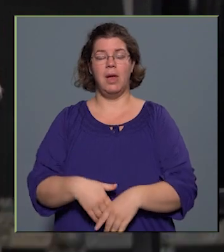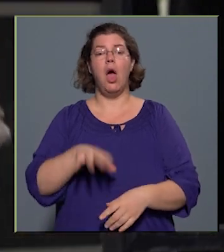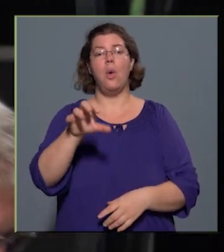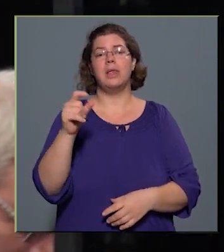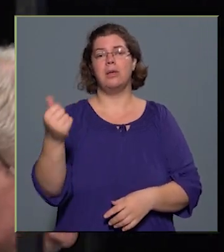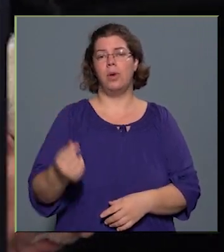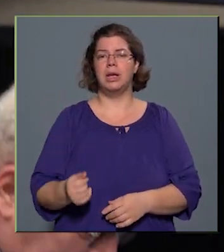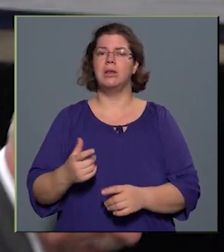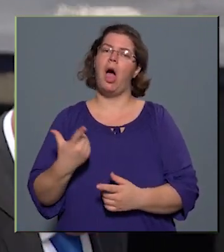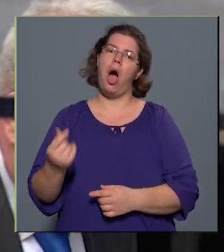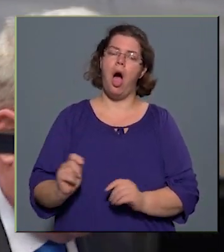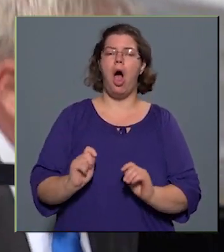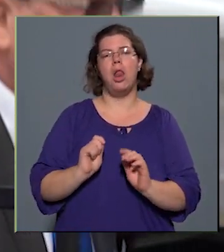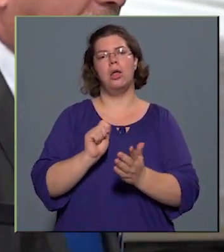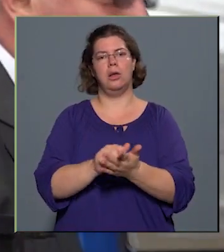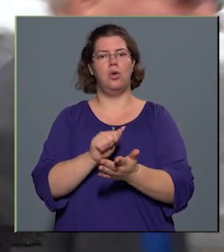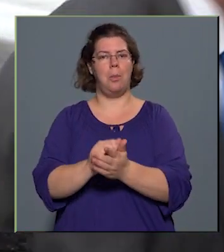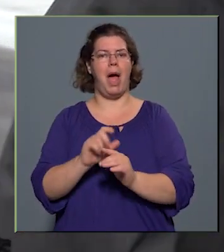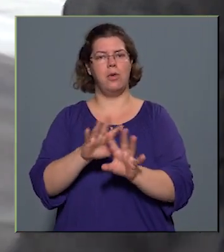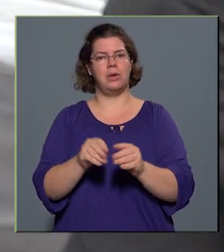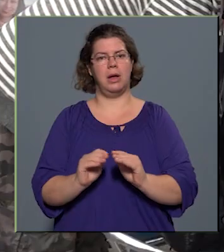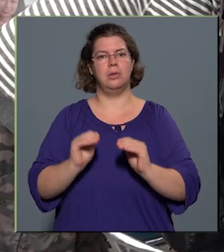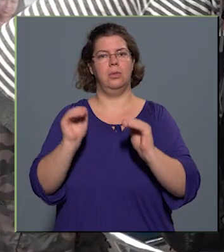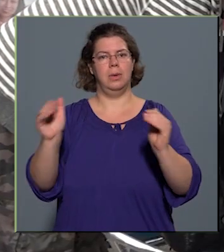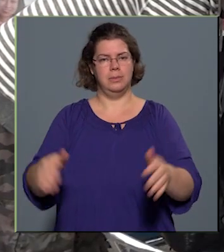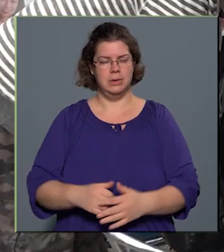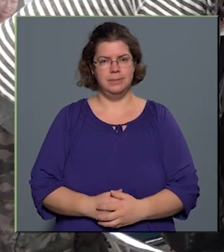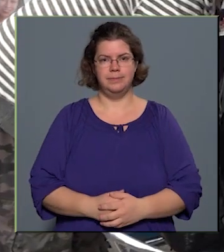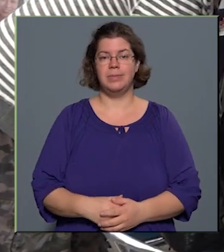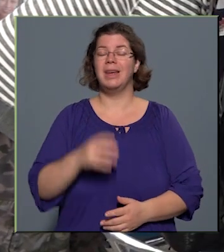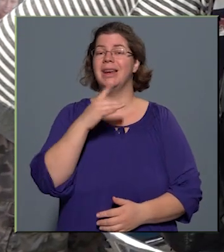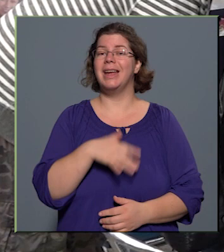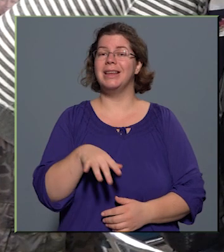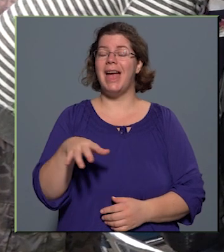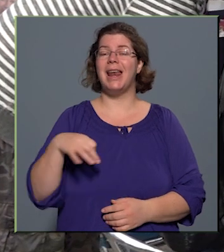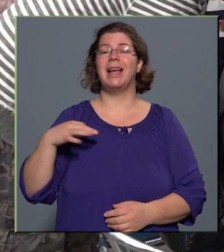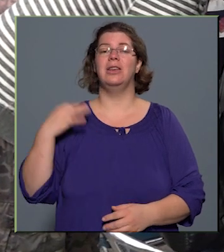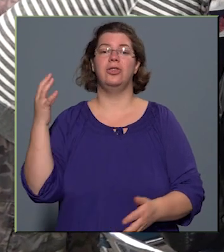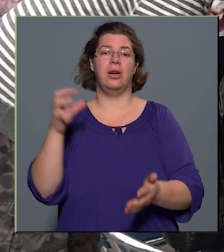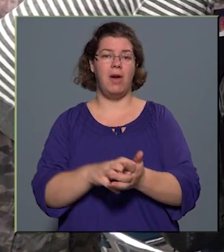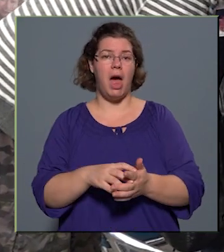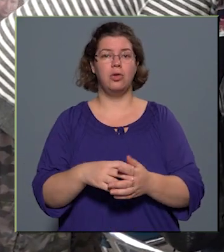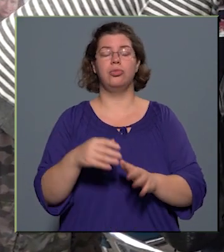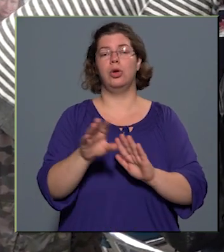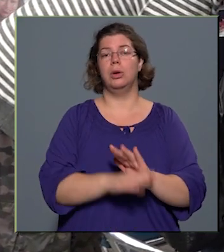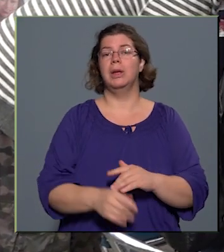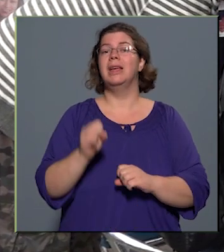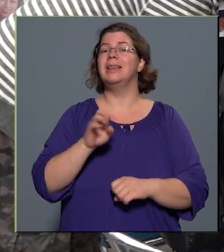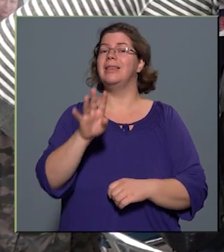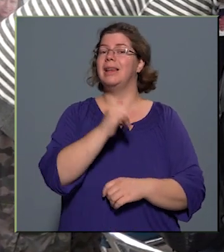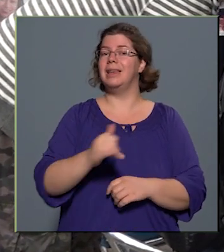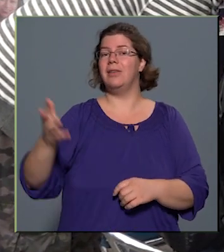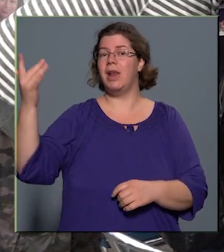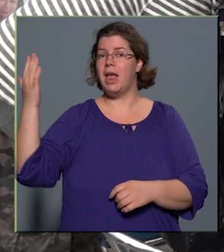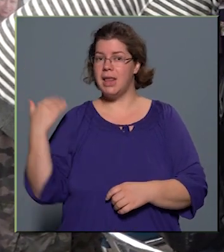forinttal gyarapodott az adományösszege. A Richter egészségváros programot 14 évvel ezelőtt indítottuk útjára. Ez itt